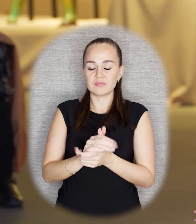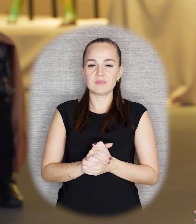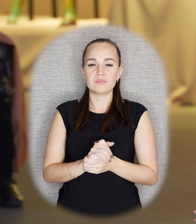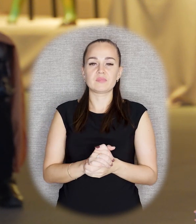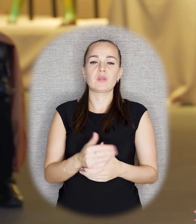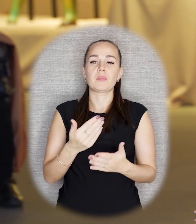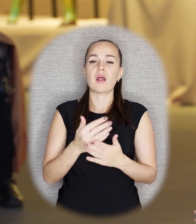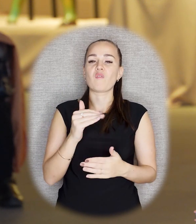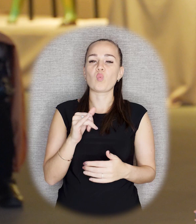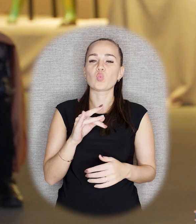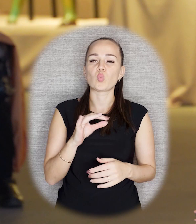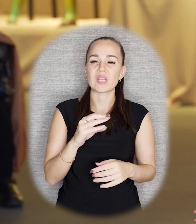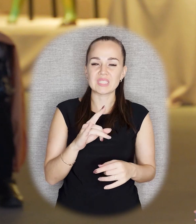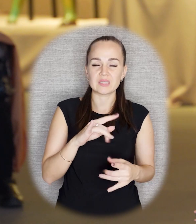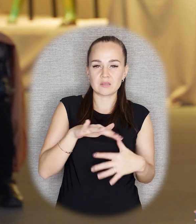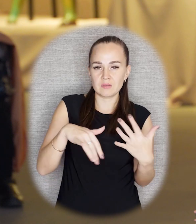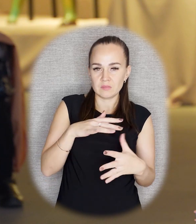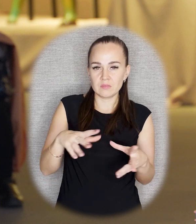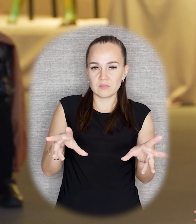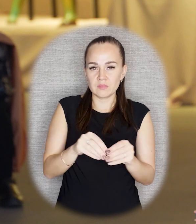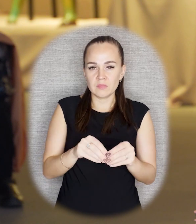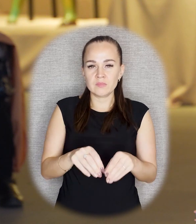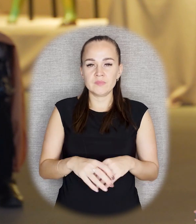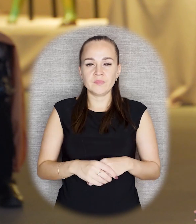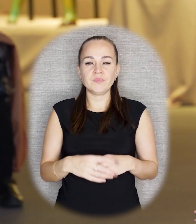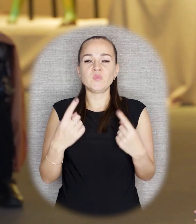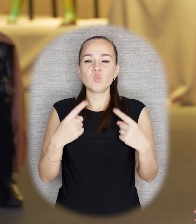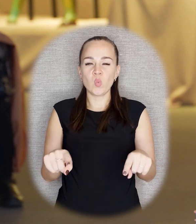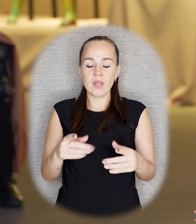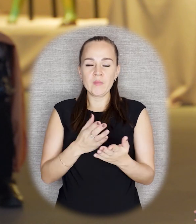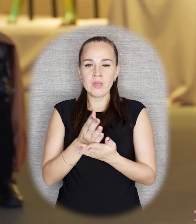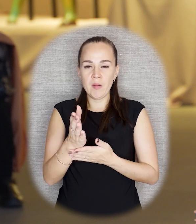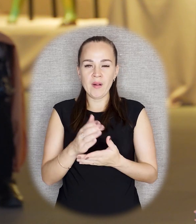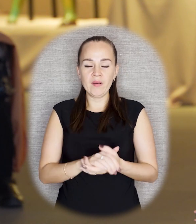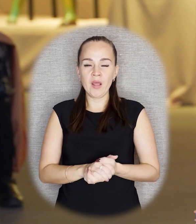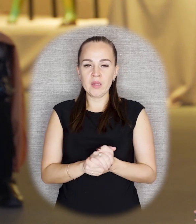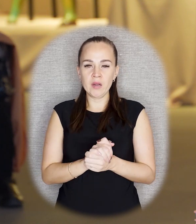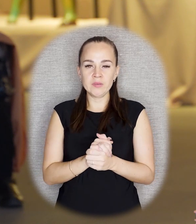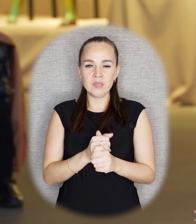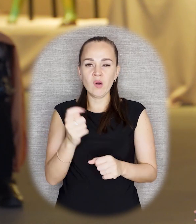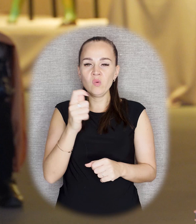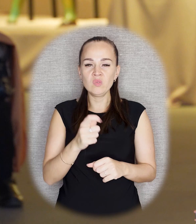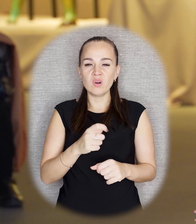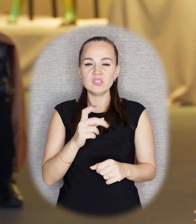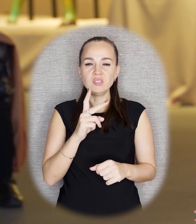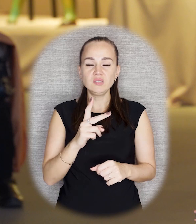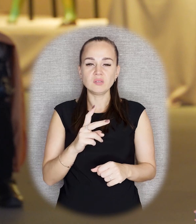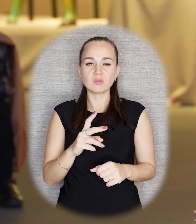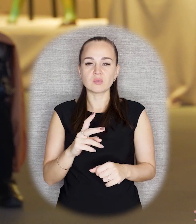кубофутуристы. То есть всех художников, кто не работает в академической,